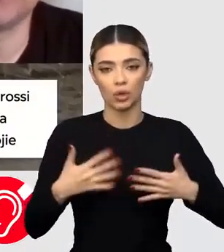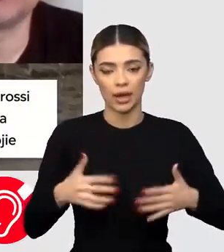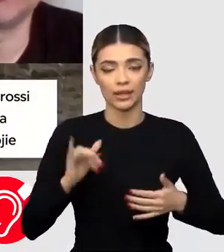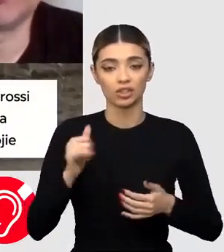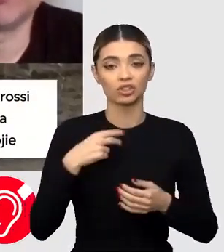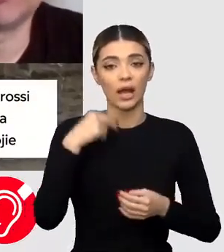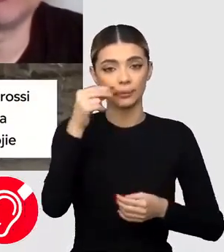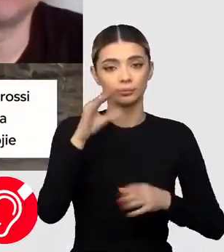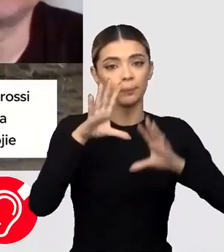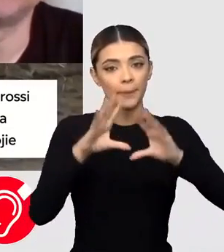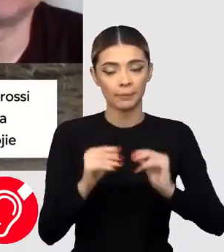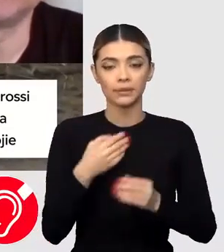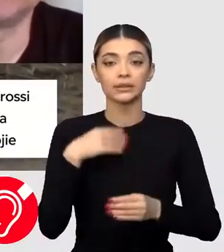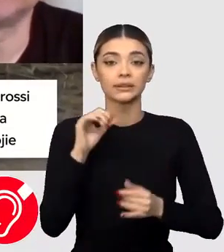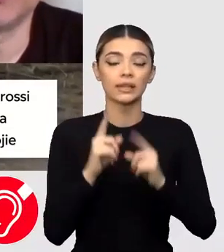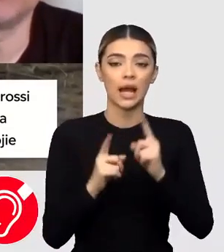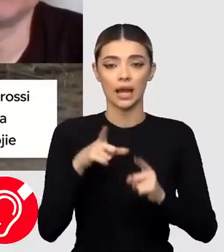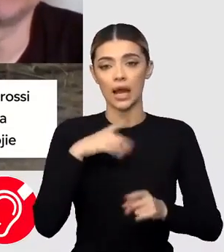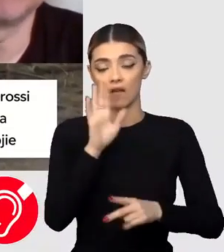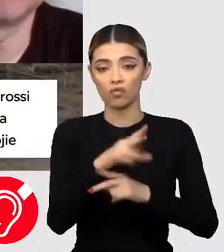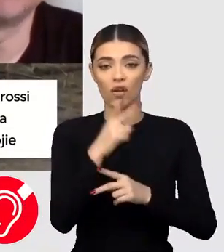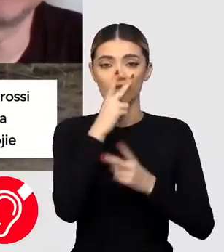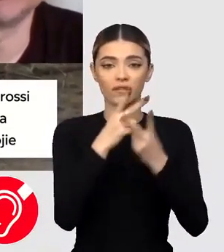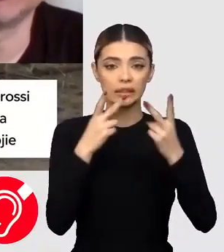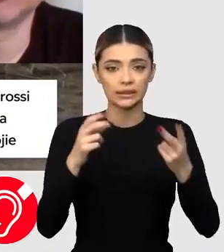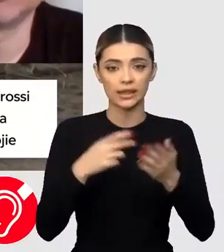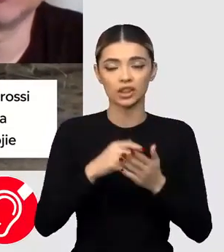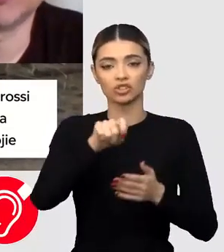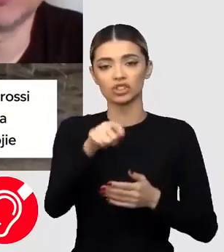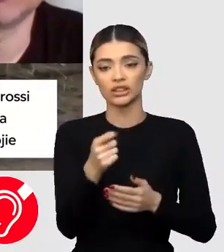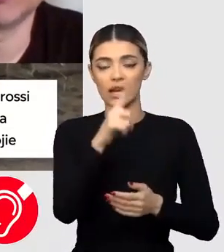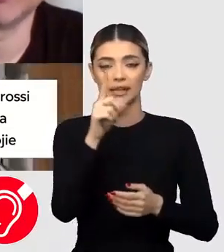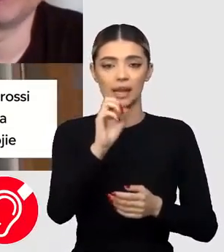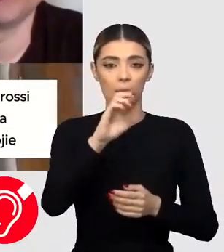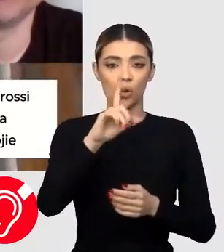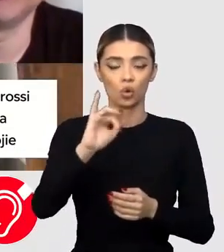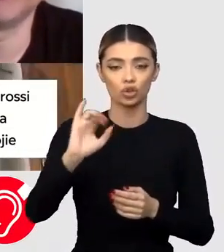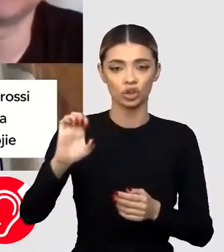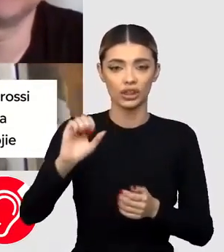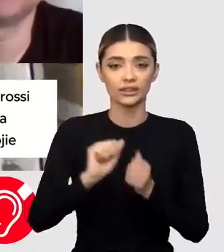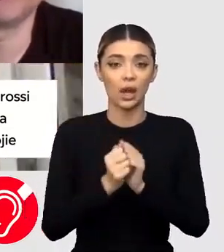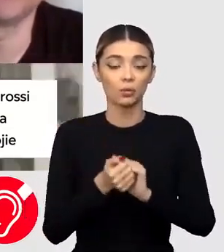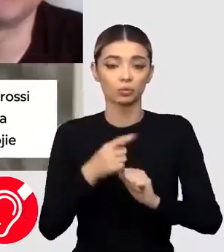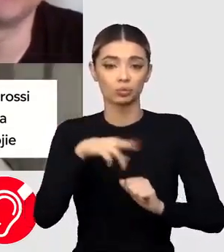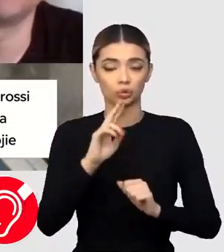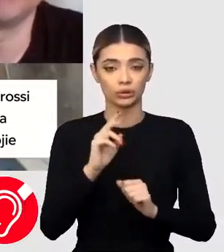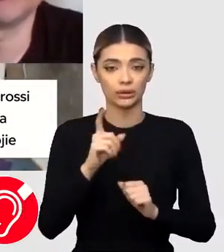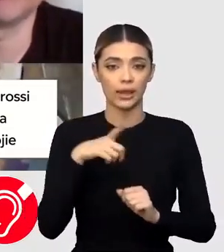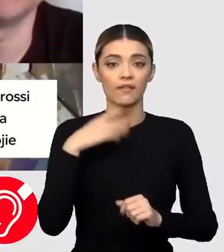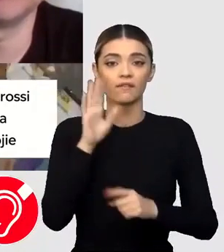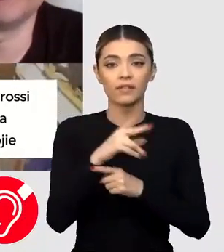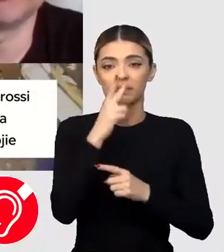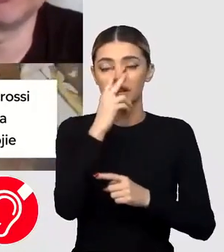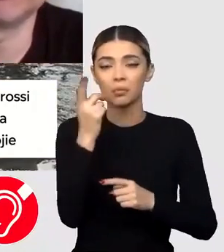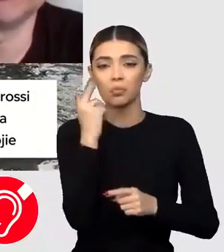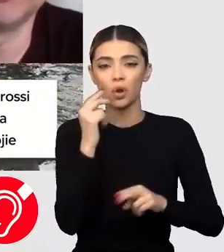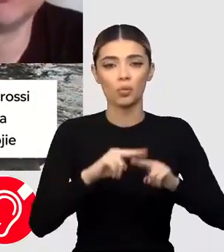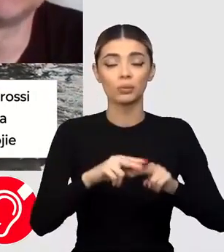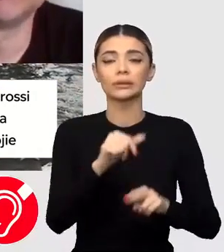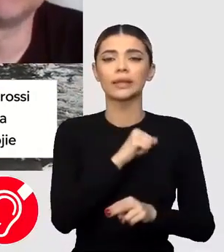cerut aprobare de la Ruși să viziteze și centrala de la Zaporoșe. Vrea să facă o evaluare